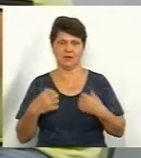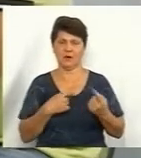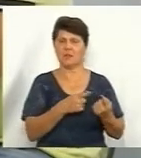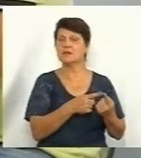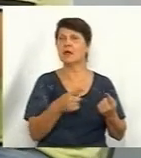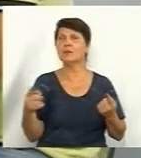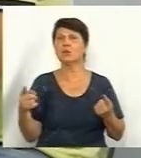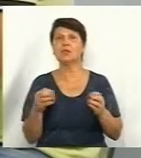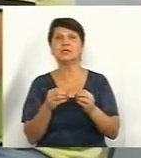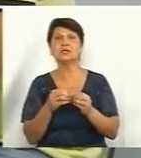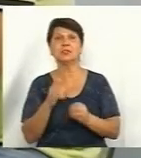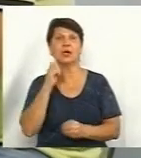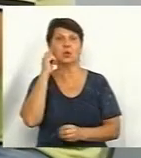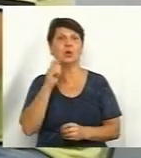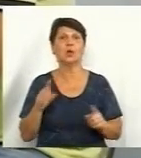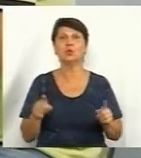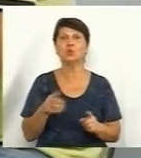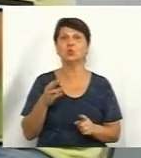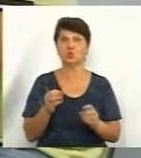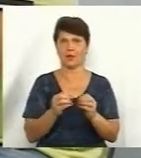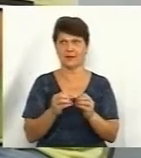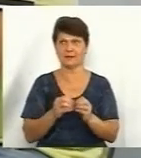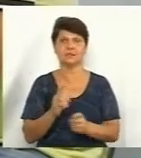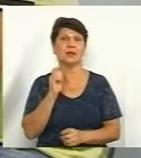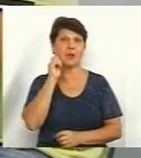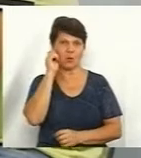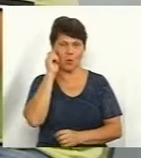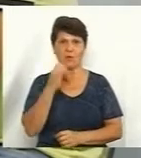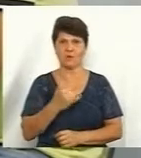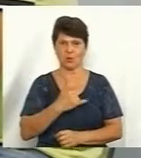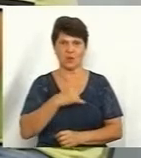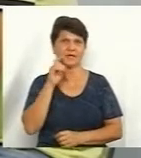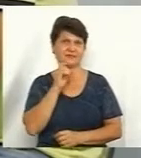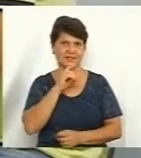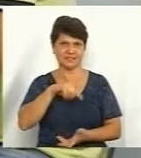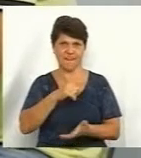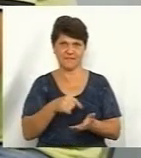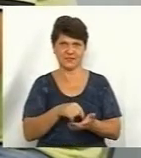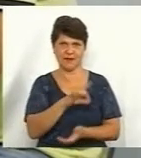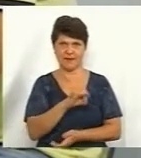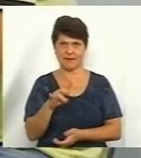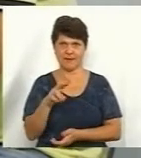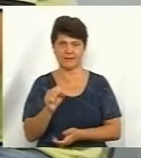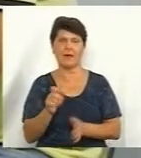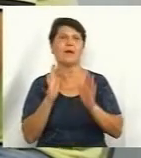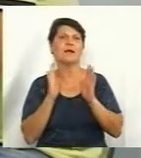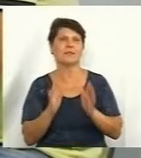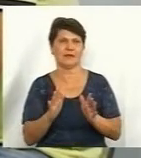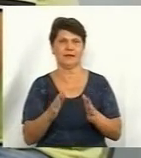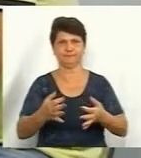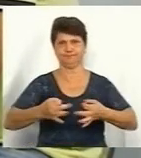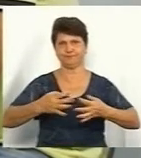останніх 10 років, тому що 10 років нас Вінницька міська рада лише годує